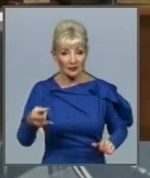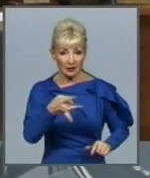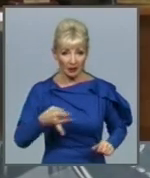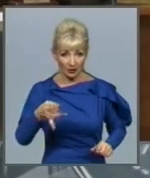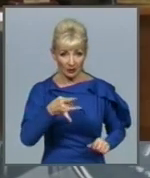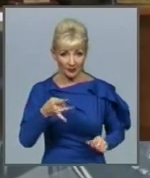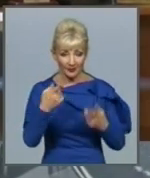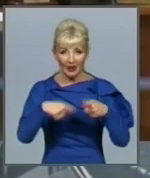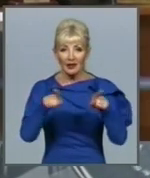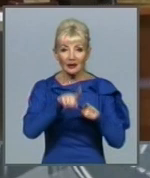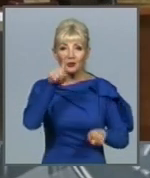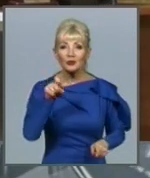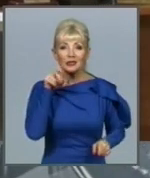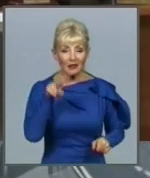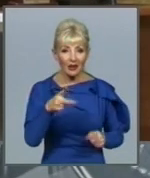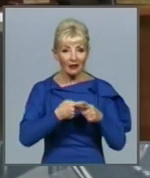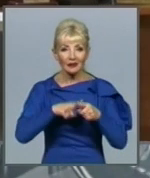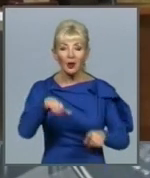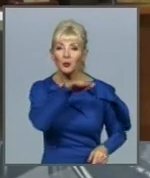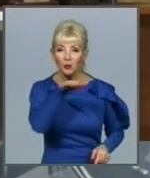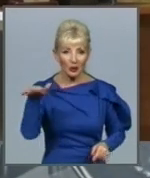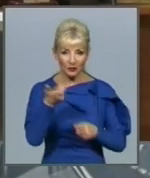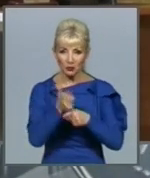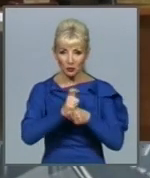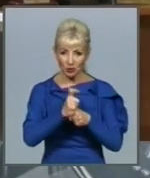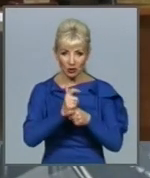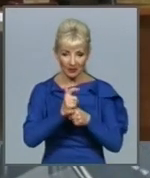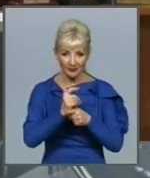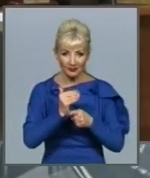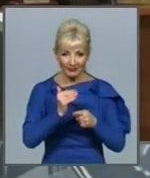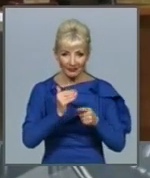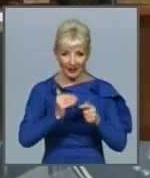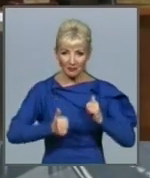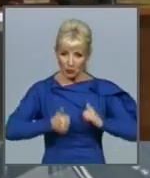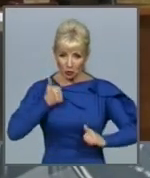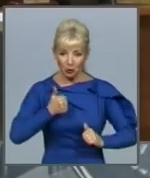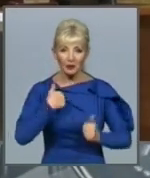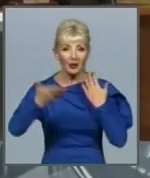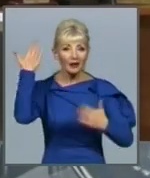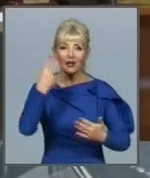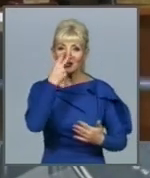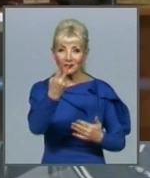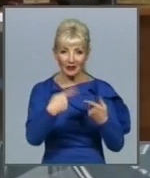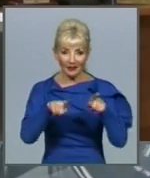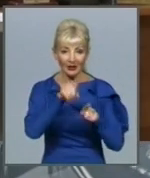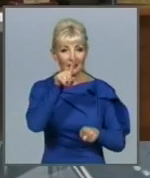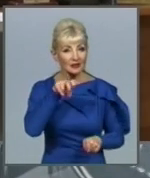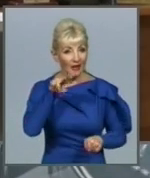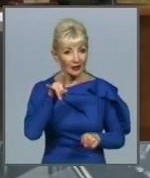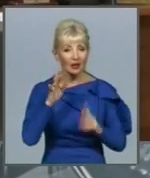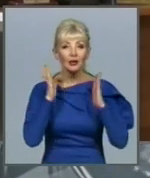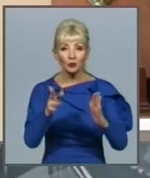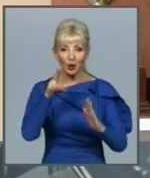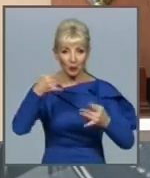– це уровень дуже високий. Ми раніше бачили такі зали тільки по телевізору, в фільмах в якихось.